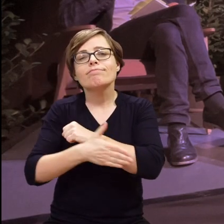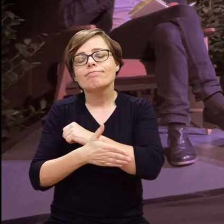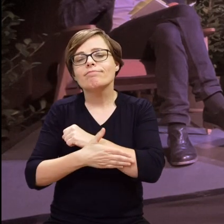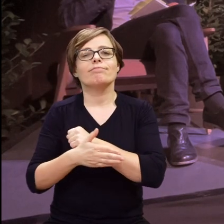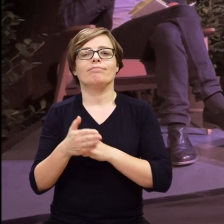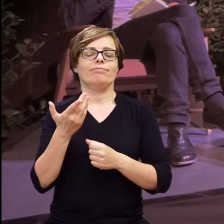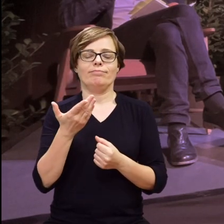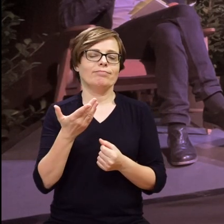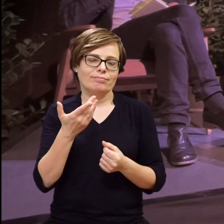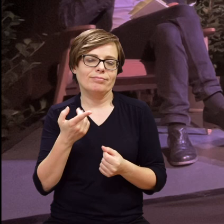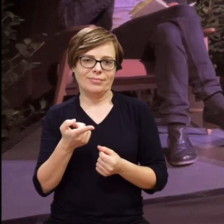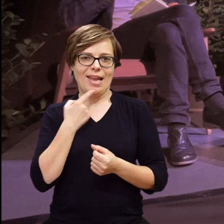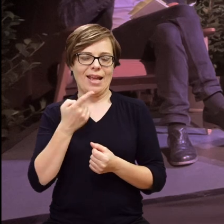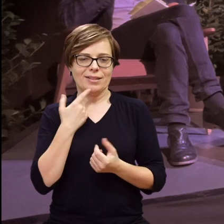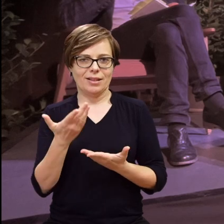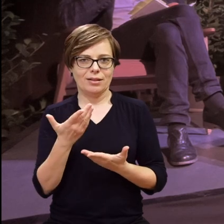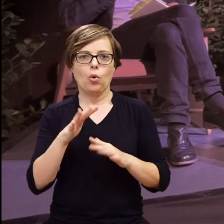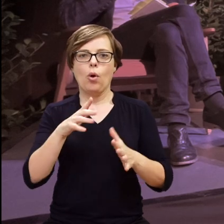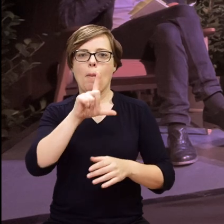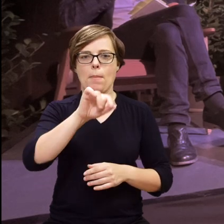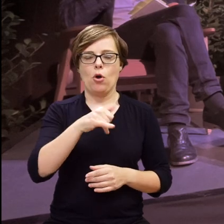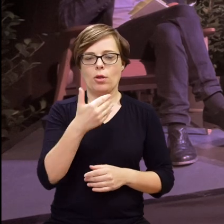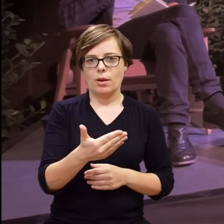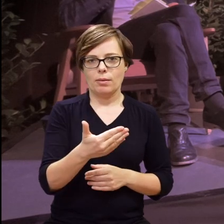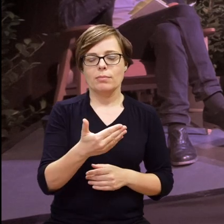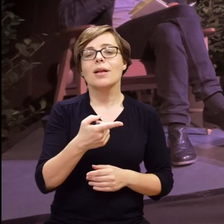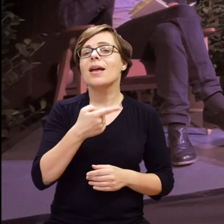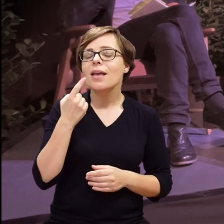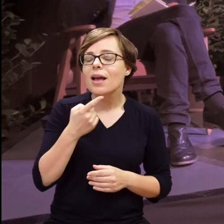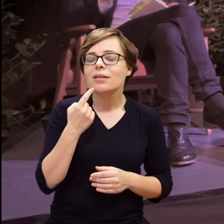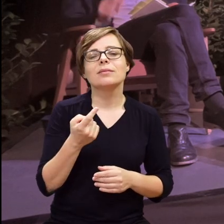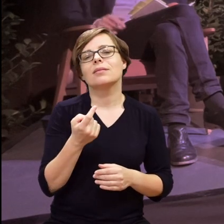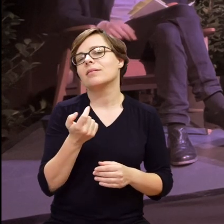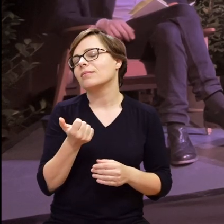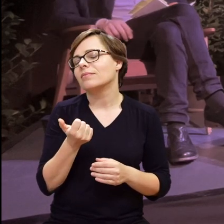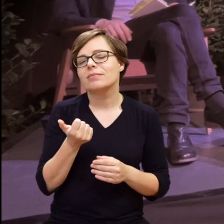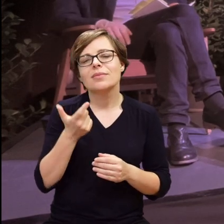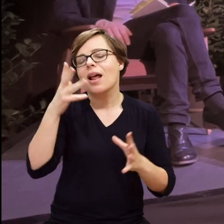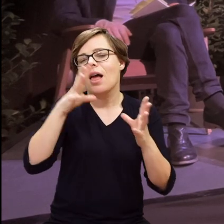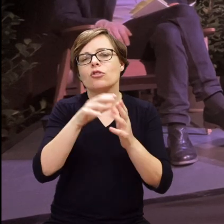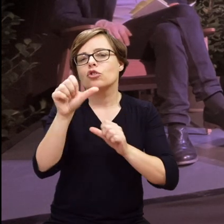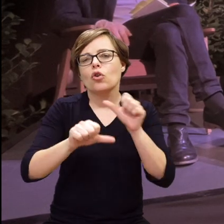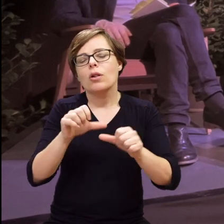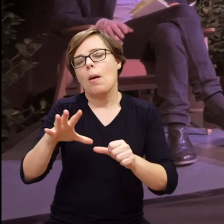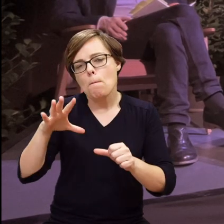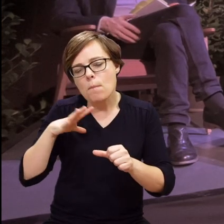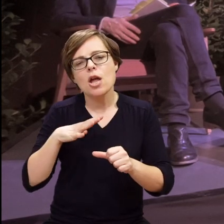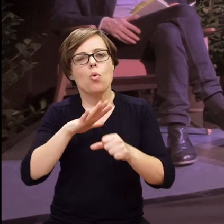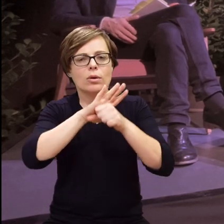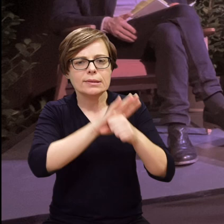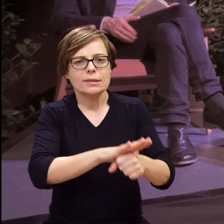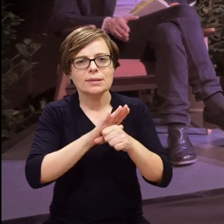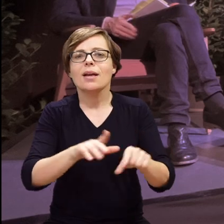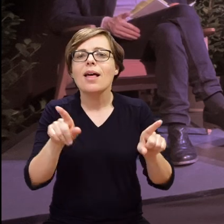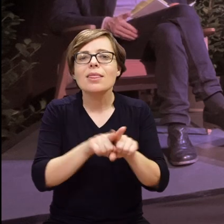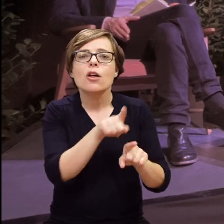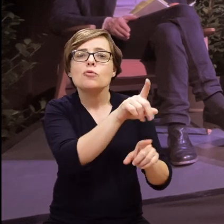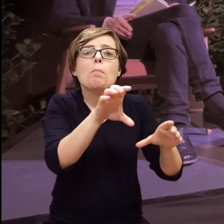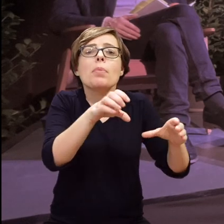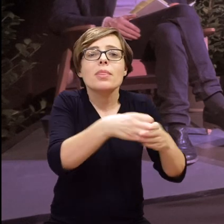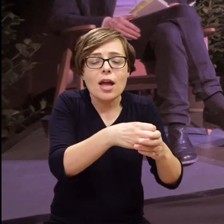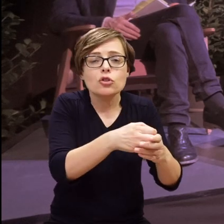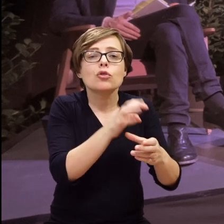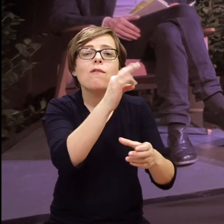o języku, czyli o polskim języku migowym, języku zwalczanym właściwie przez wiele dekad, języku, który był zakazywany,